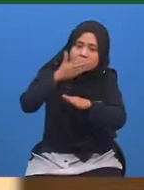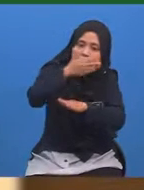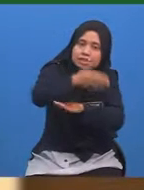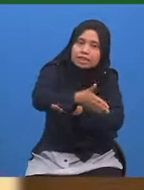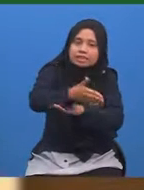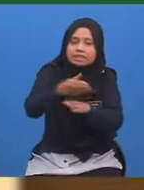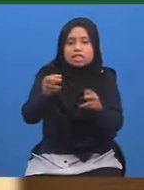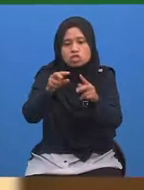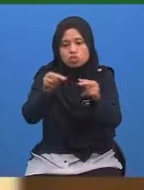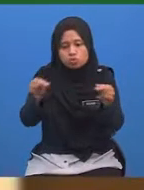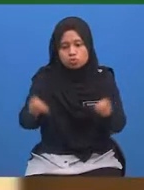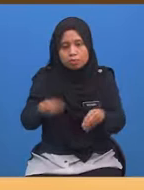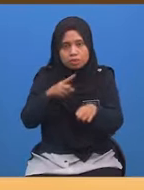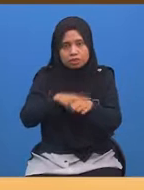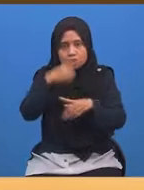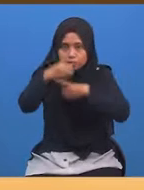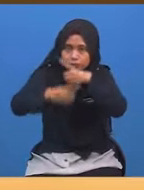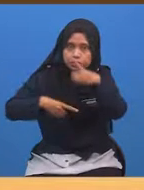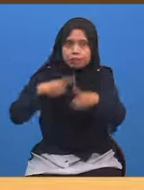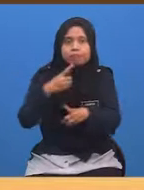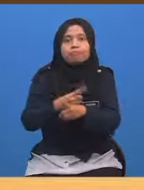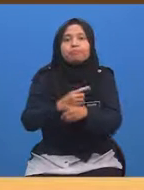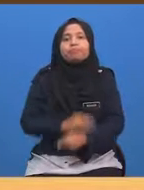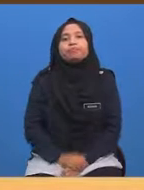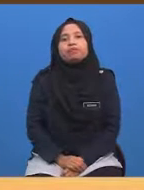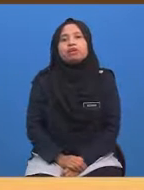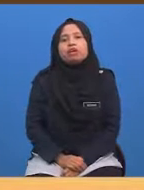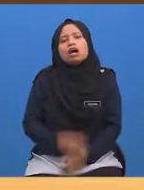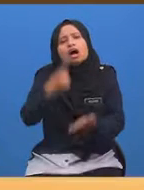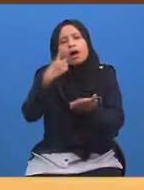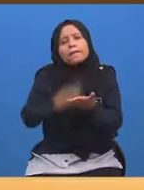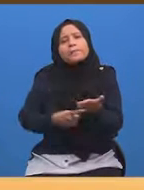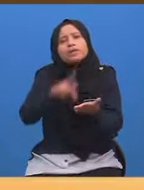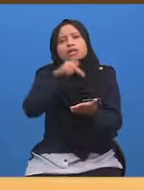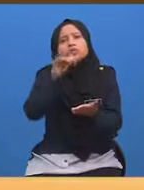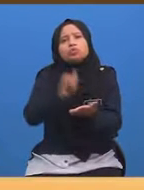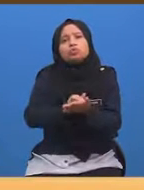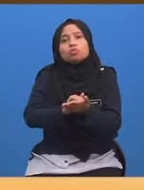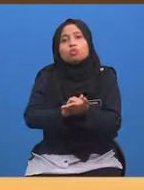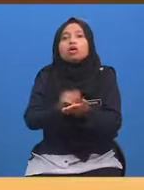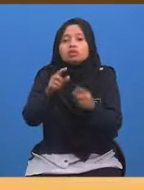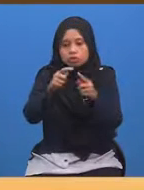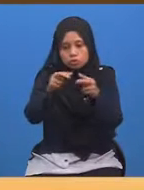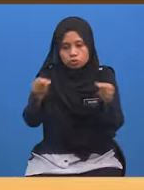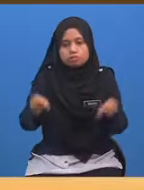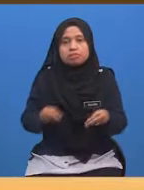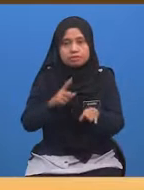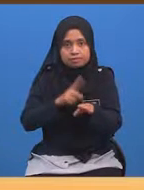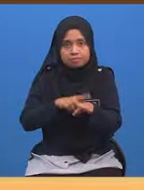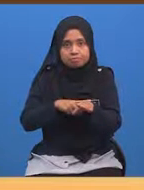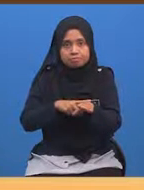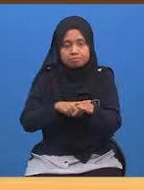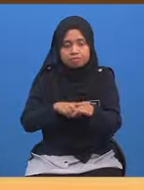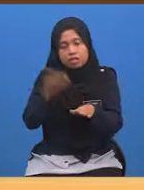masa dunia Hmm, apakah itu zon masa? Jom kita